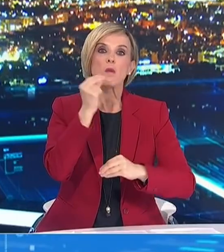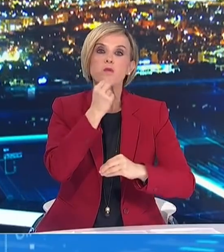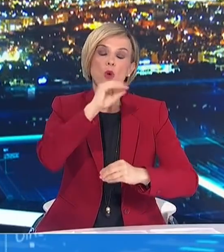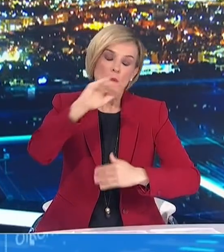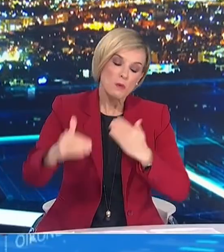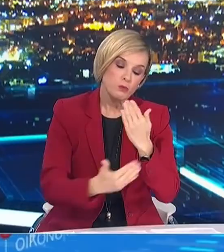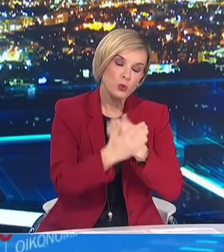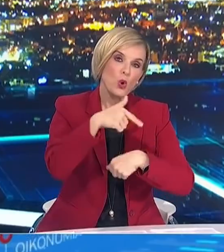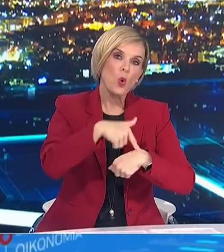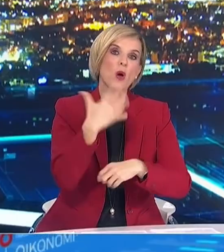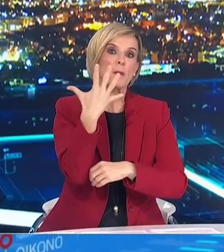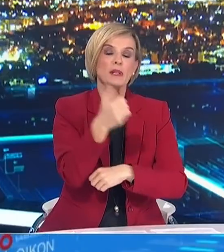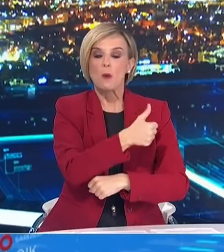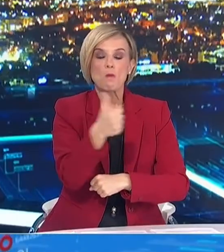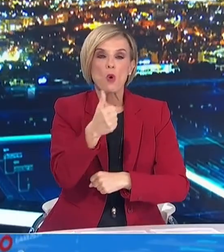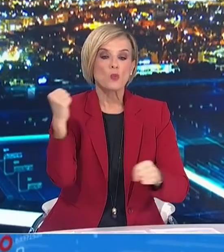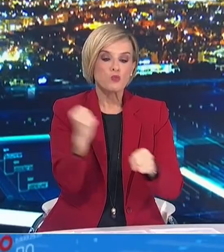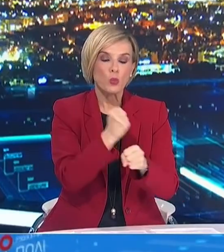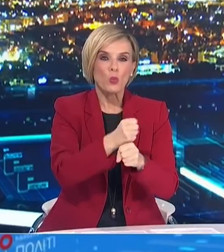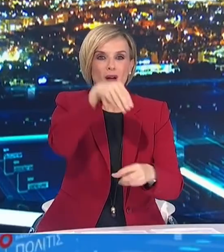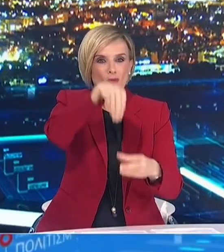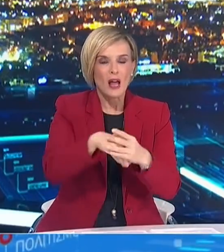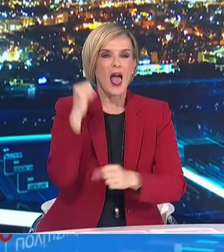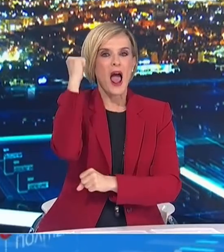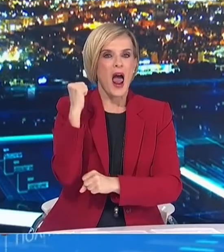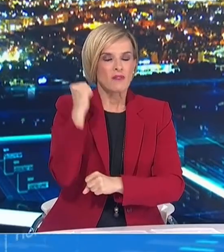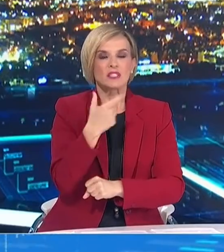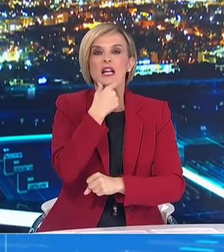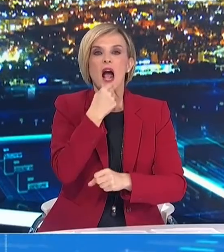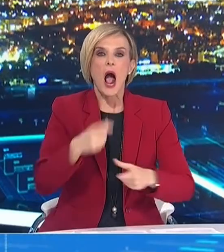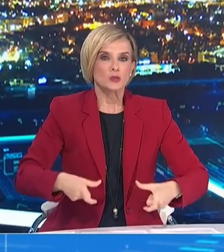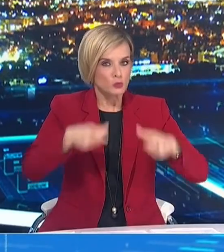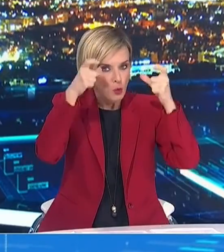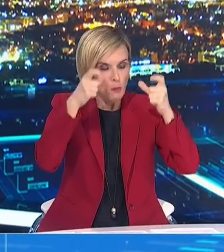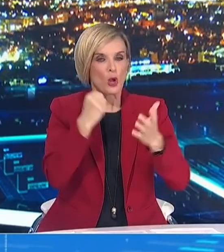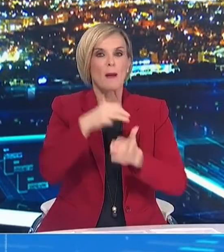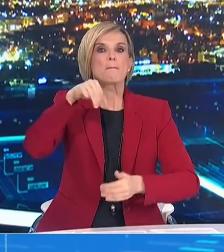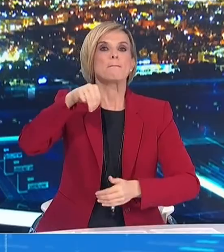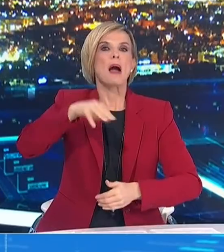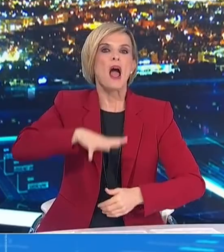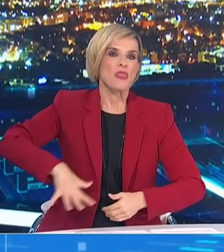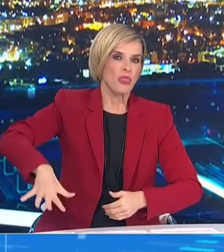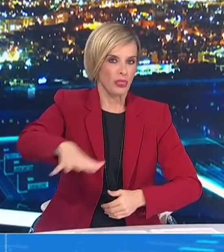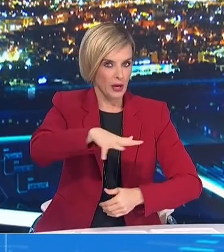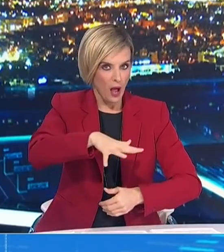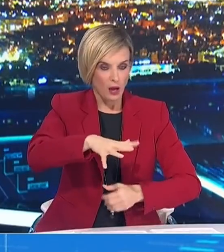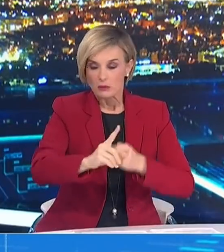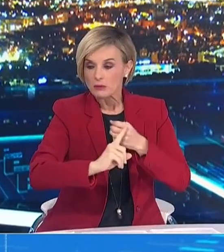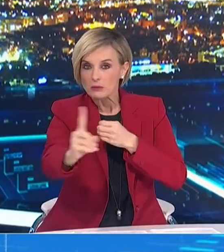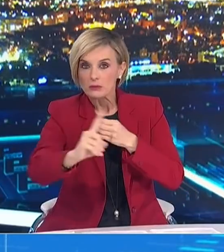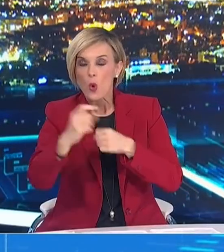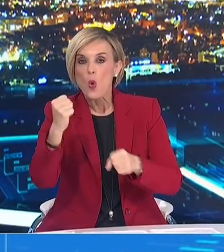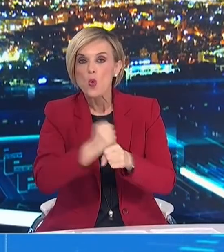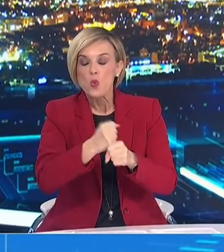εξαιρουμένων των εργαζομένων και μόνο οι οποίοι θα μπορούν να μετακινούνται από την οικία τους και προς την εργασία τους και αντιστρόφως με